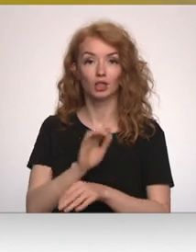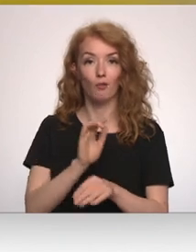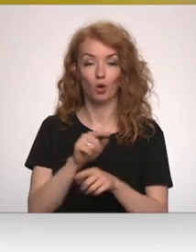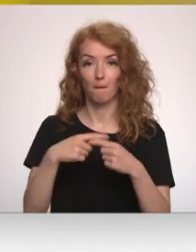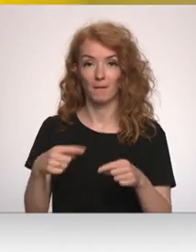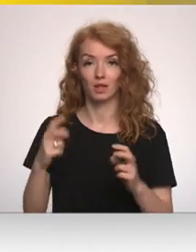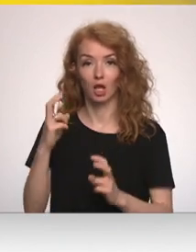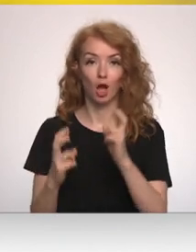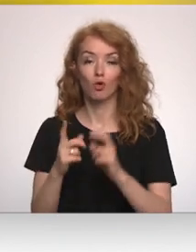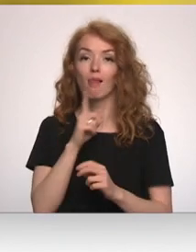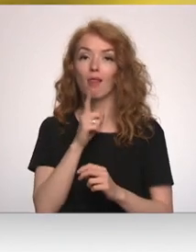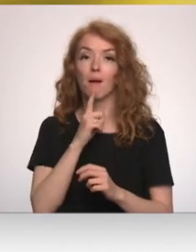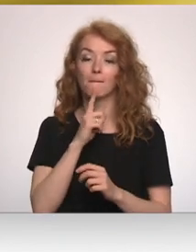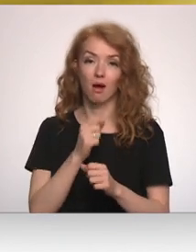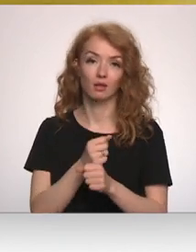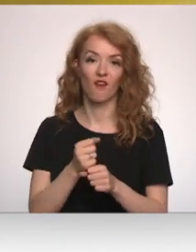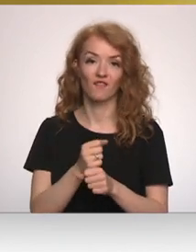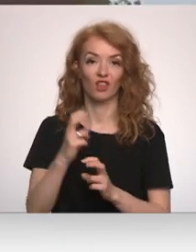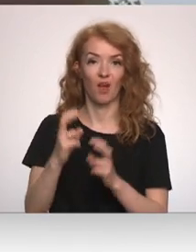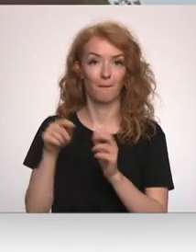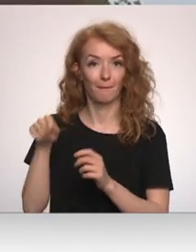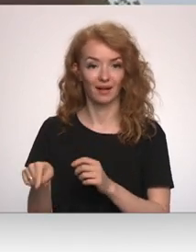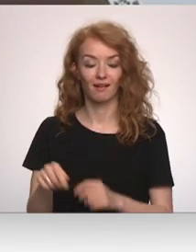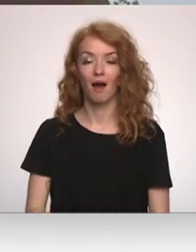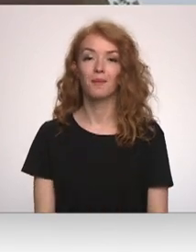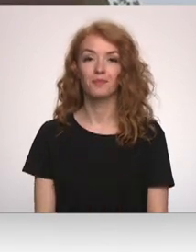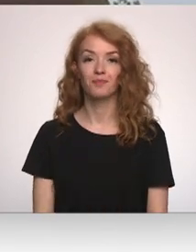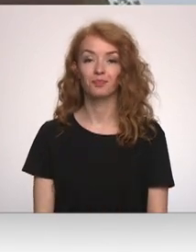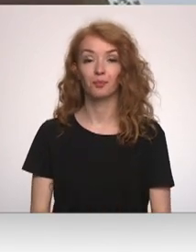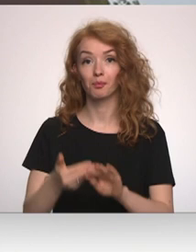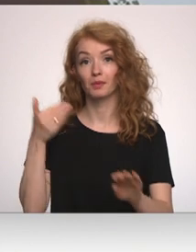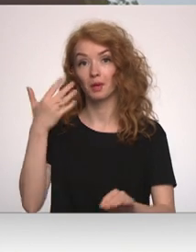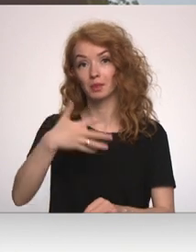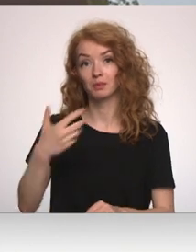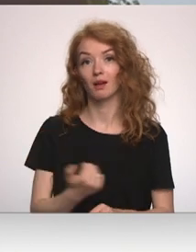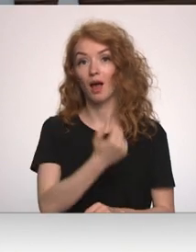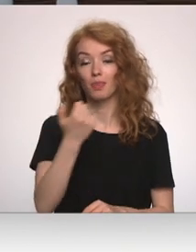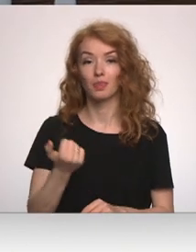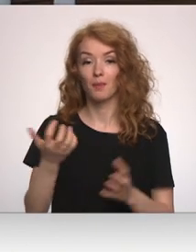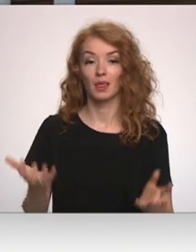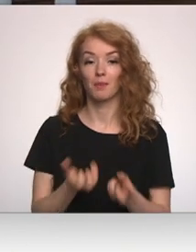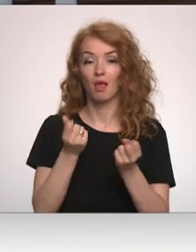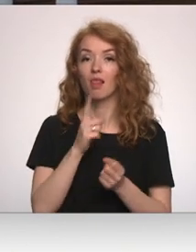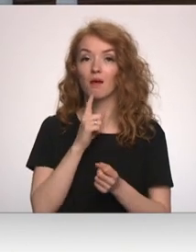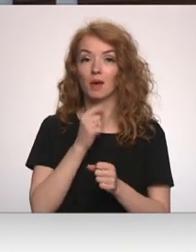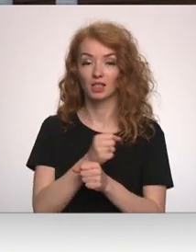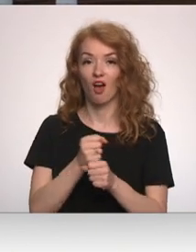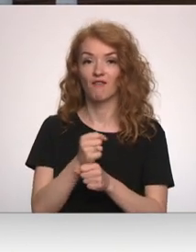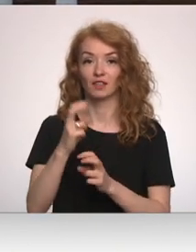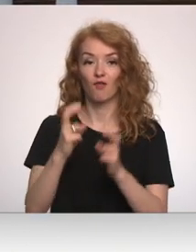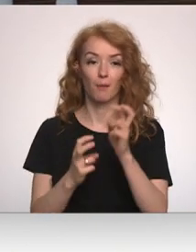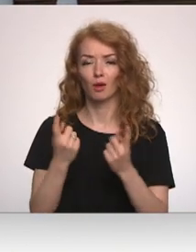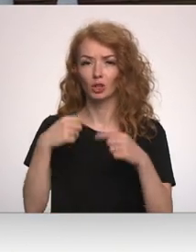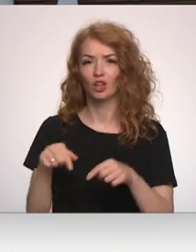preces tiek ražota Liepājas kafijas fabrikā. Pirms 50 gadiem dibinātā Liepājas kafijas fabrika